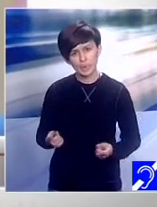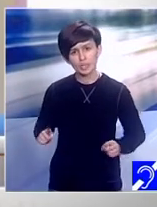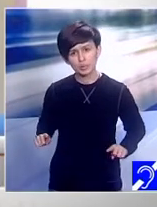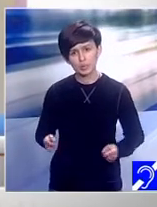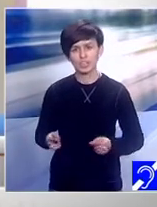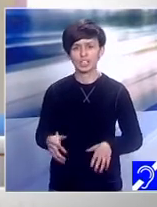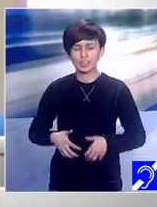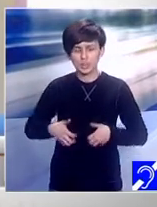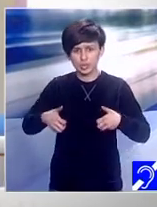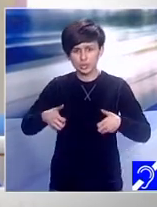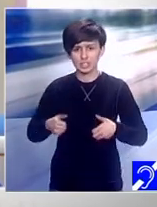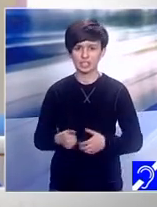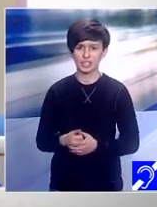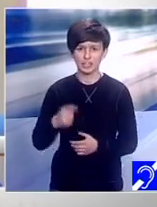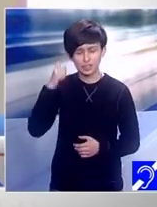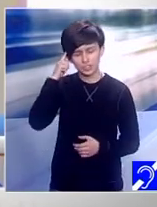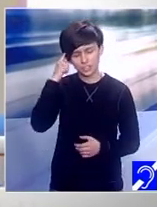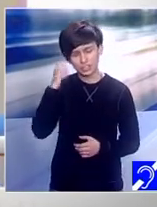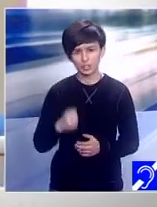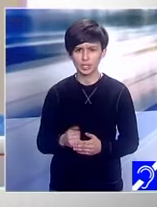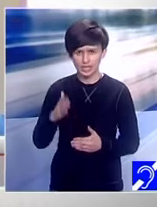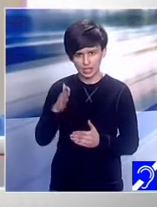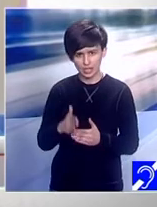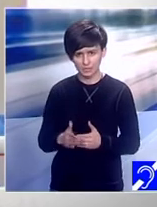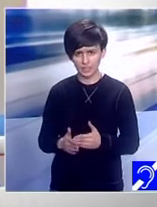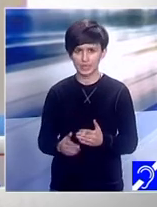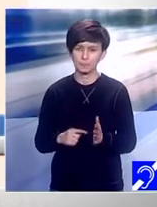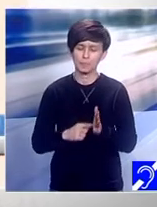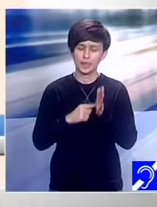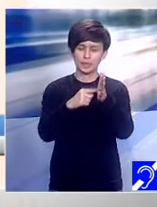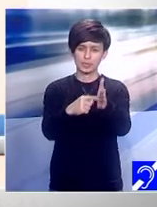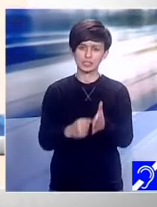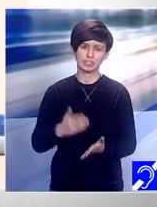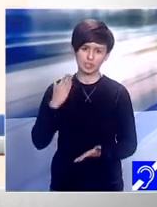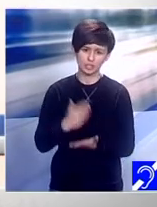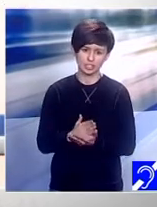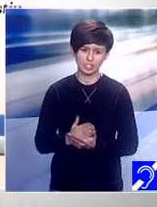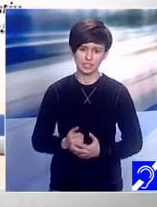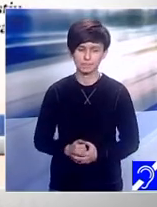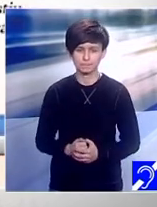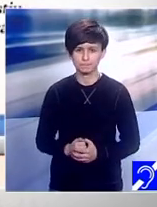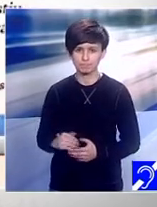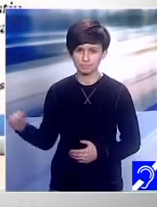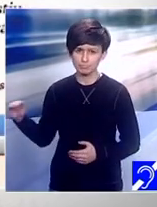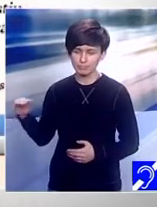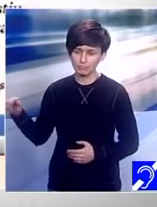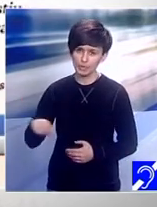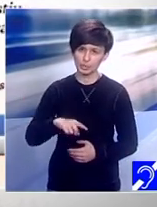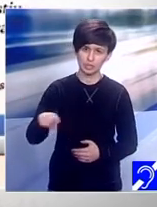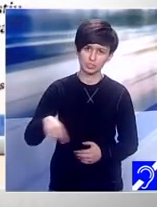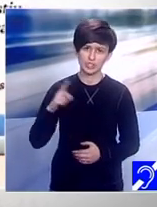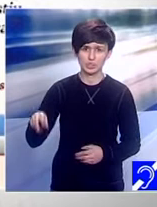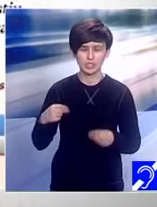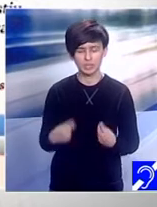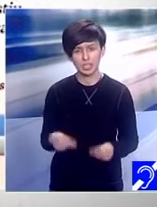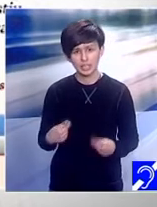emoționale, iar la final ne punem fața unei decizii. Copiii noștri trebuie să aibă exemple bune lângă ei, de la care să